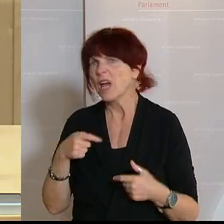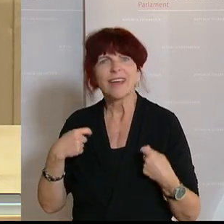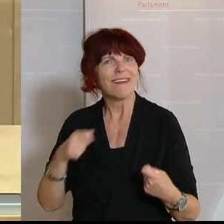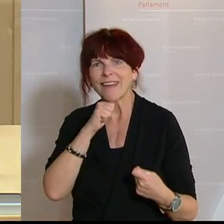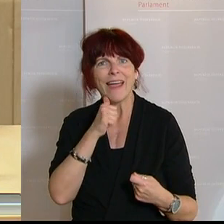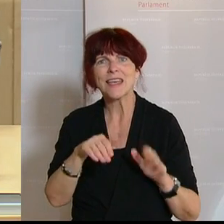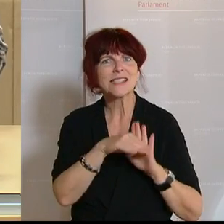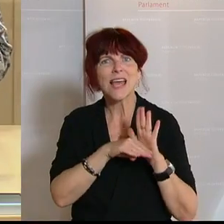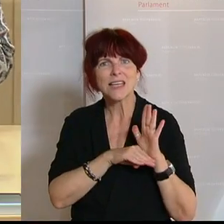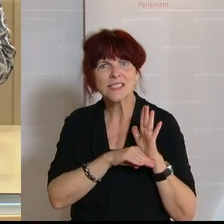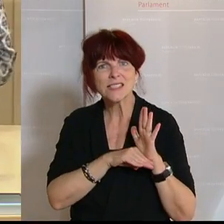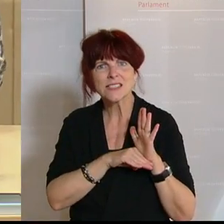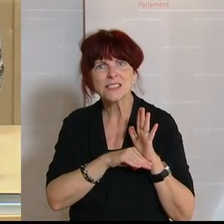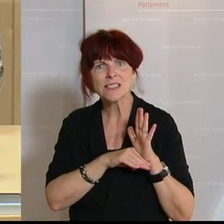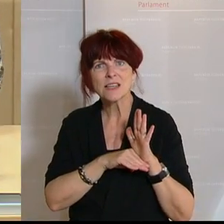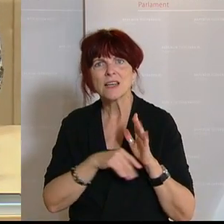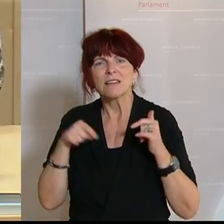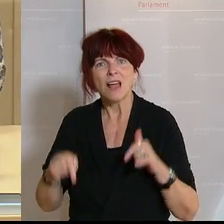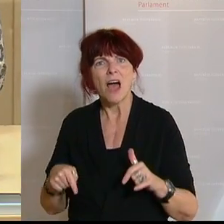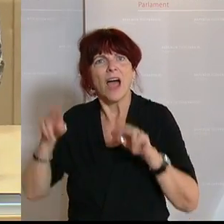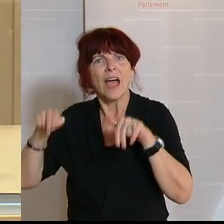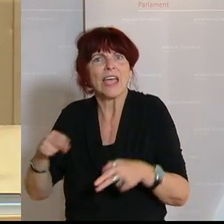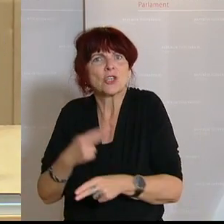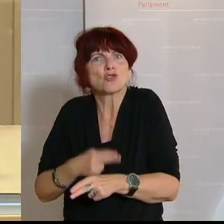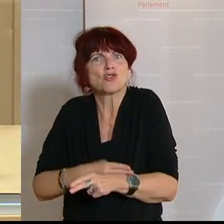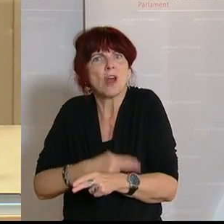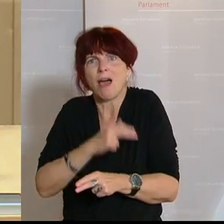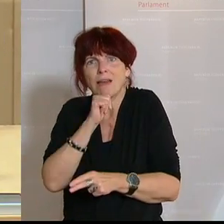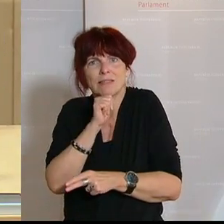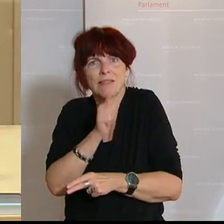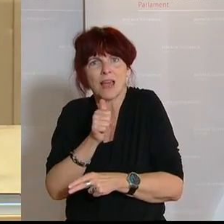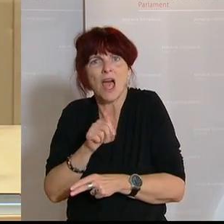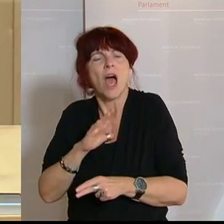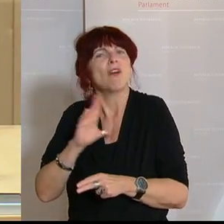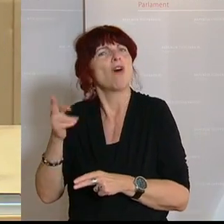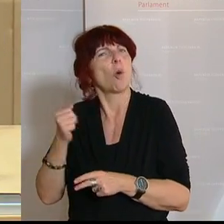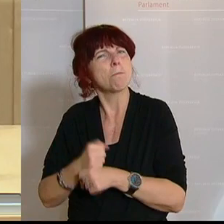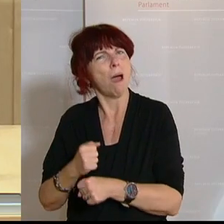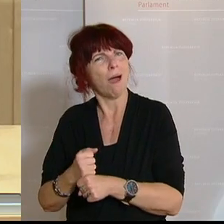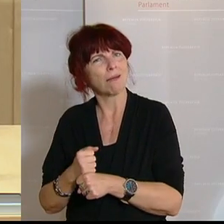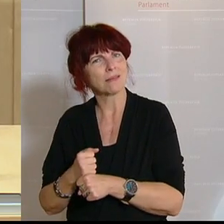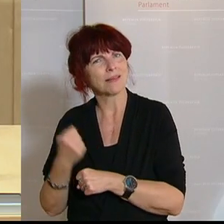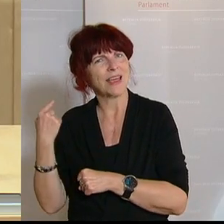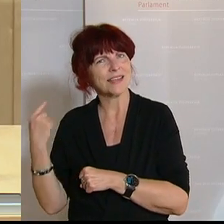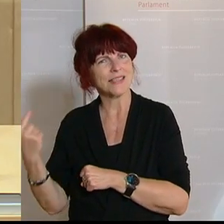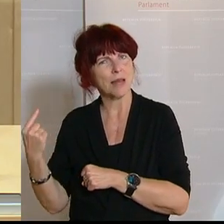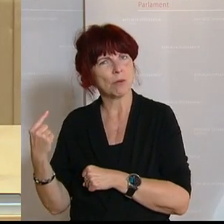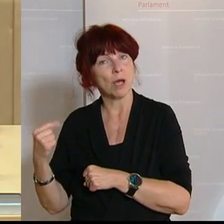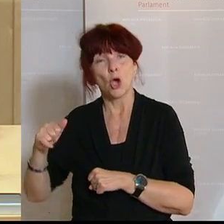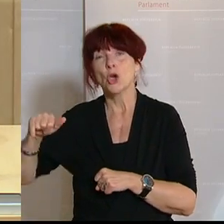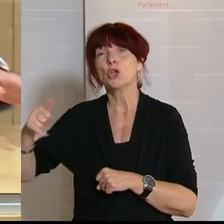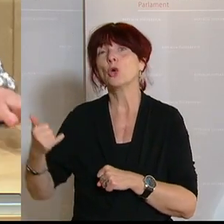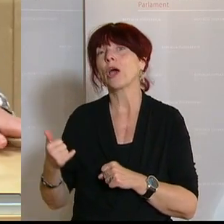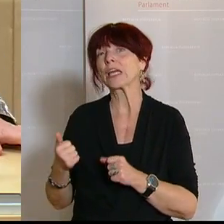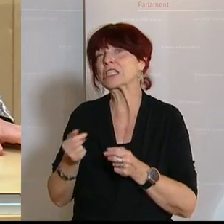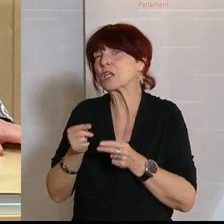Freiheitsrechtenboden. Aber er macht das. Vielleicht ist es nur wieder eine juristische Spitzfindigkeit, wie wir es finden, dass das eines